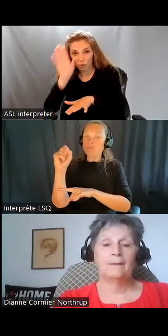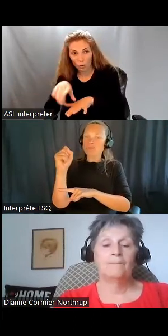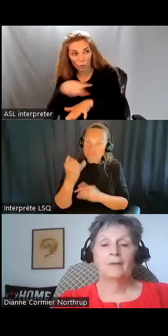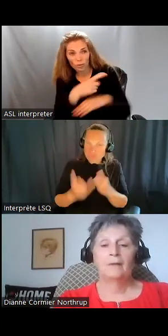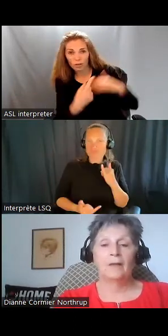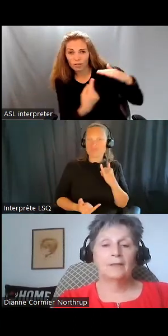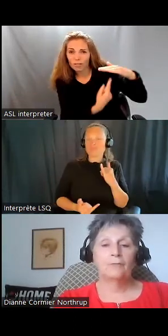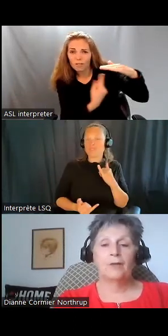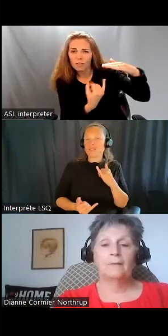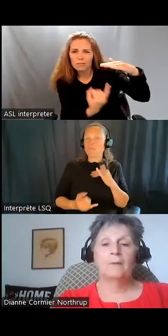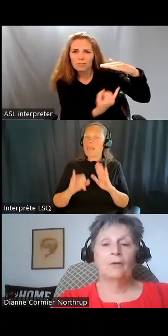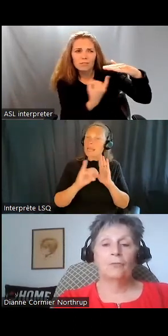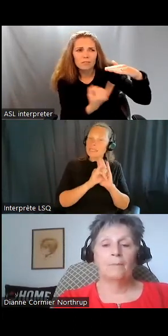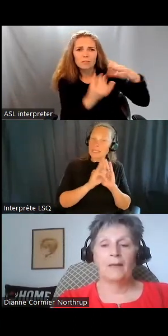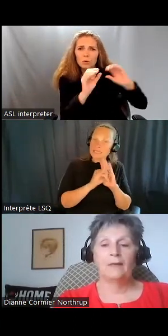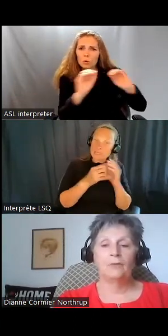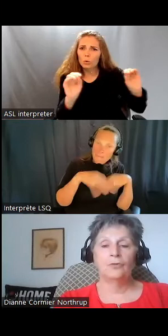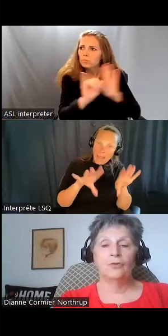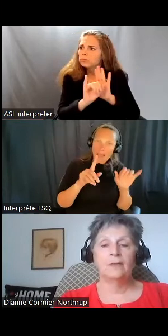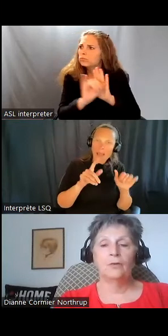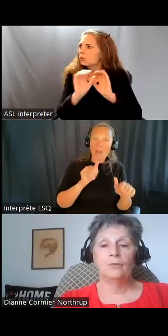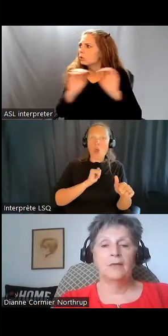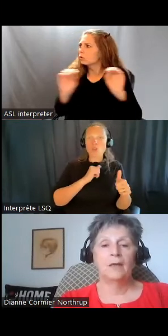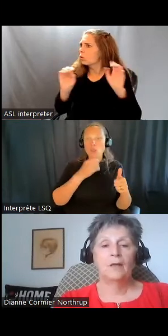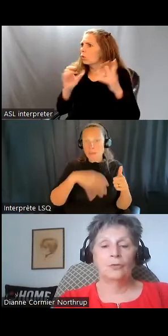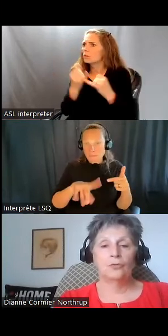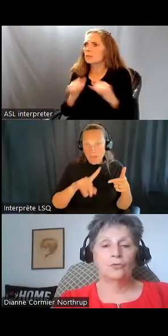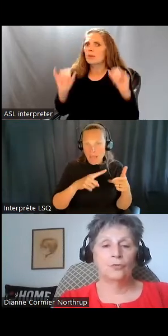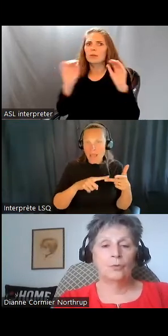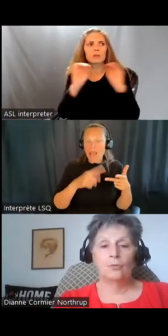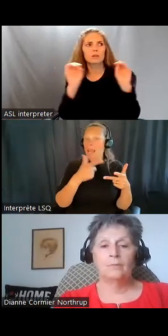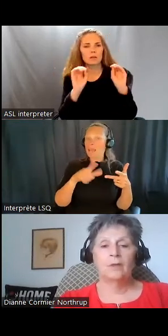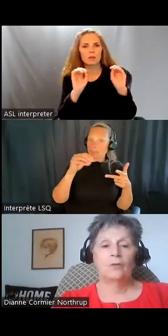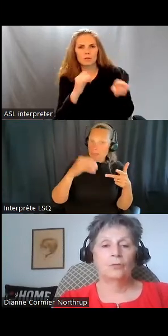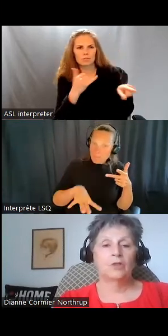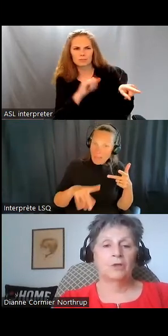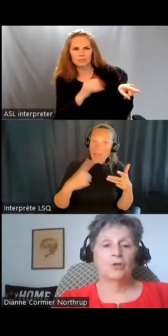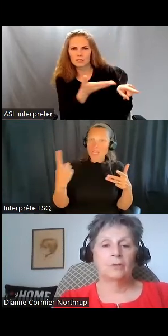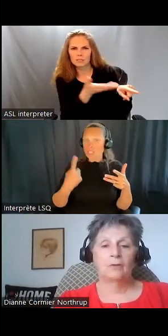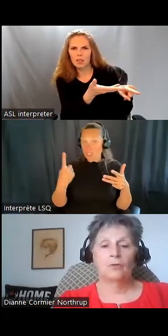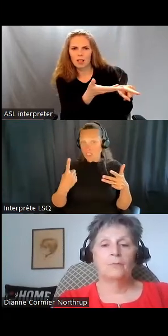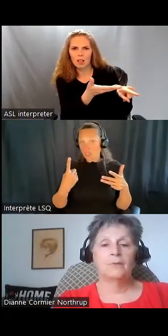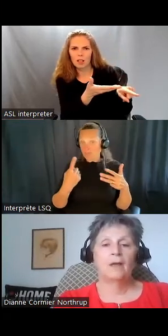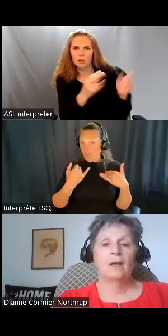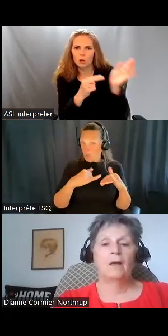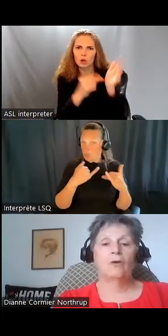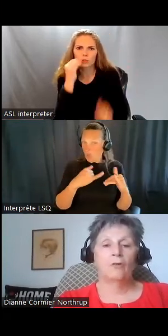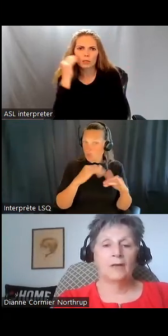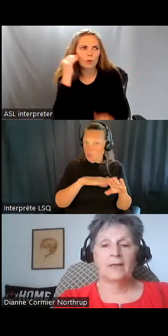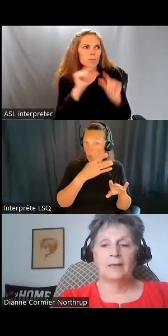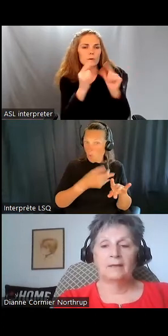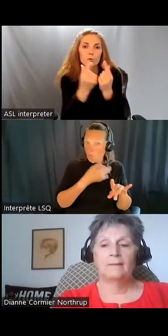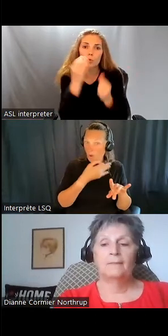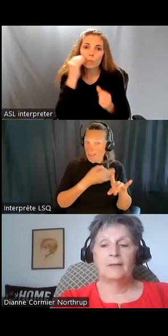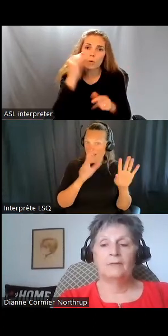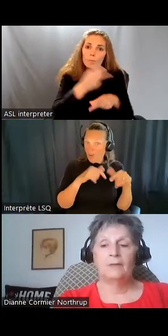la perte d'identité, la perte d'autonomie, la perte de liberté, la solitude, continuent dans ces maisons de retraite, dans ces foyers de groupes, dans ces